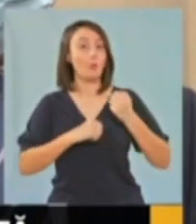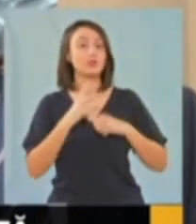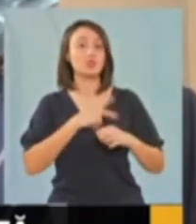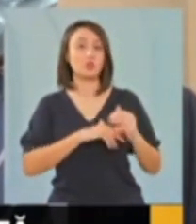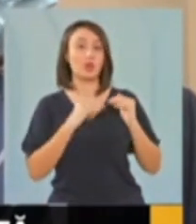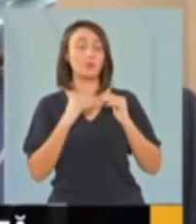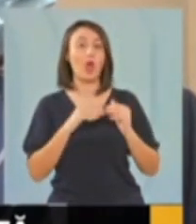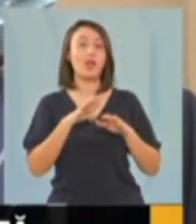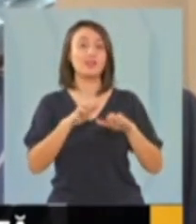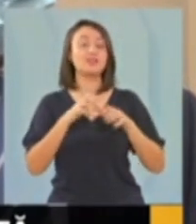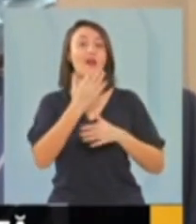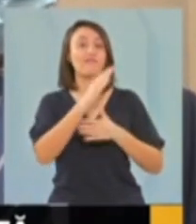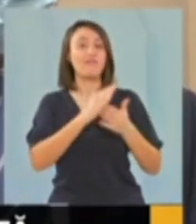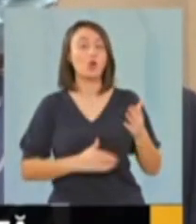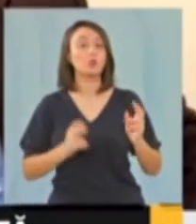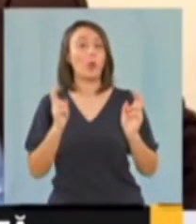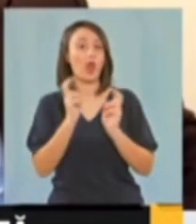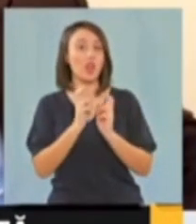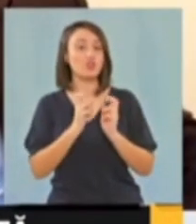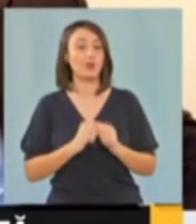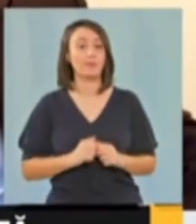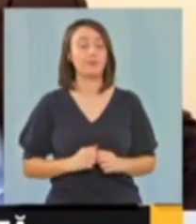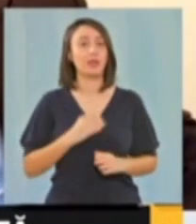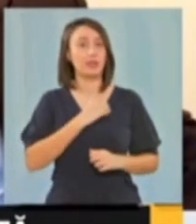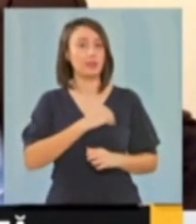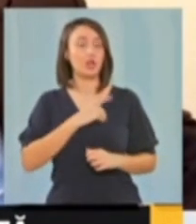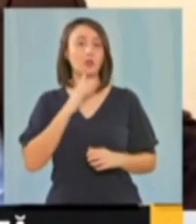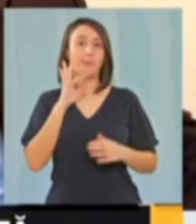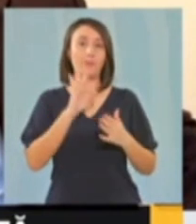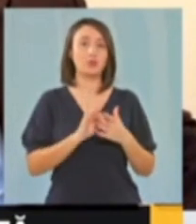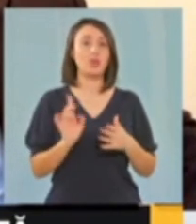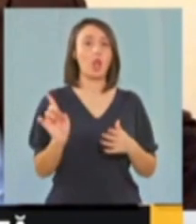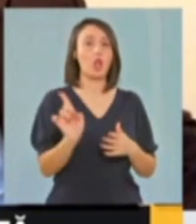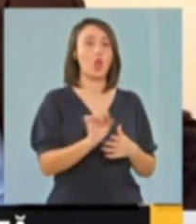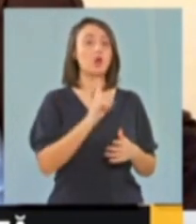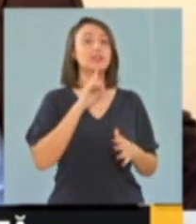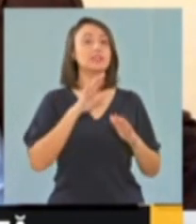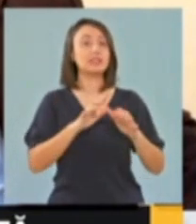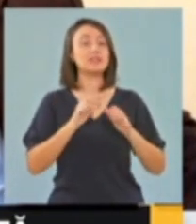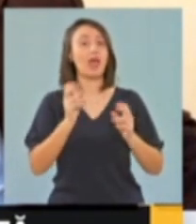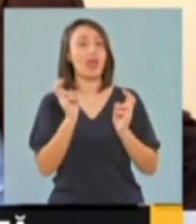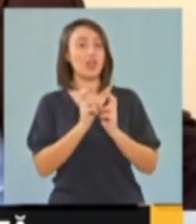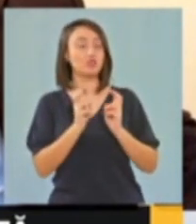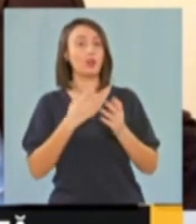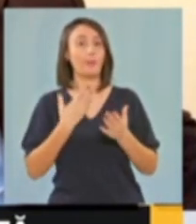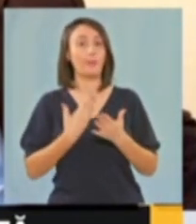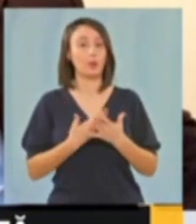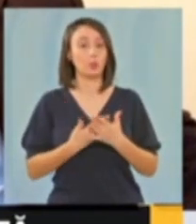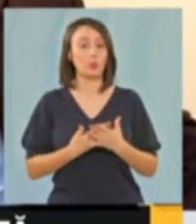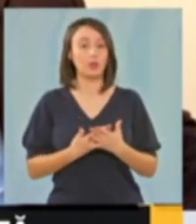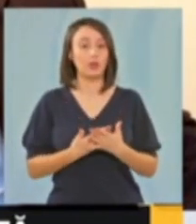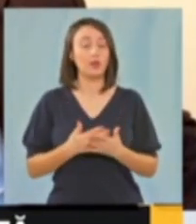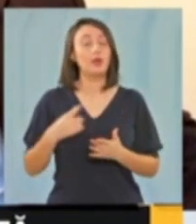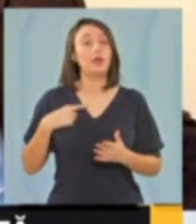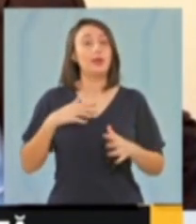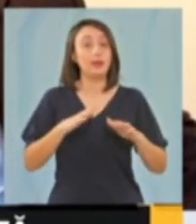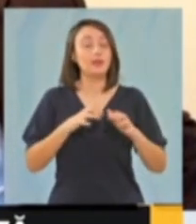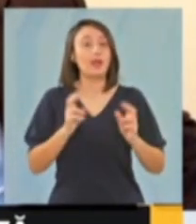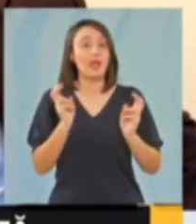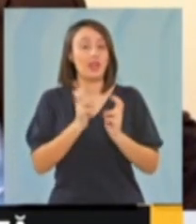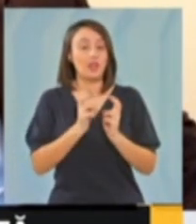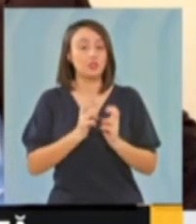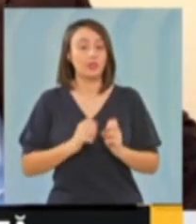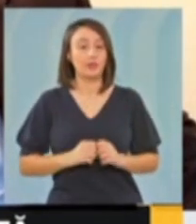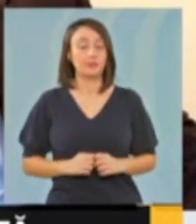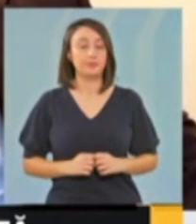PSD în criza factorilor la energie. Aranjați și pozițiile lor pe criza energetică, pentru că pe criza energetică